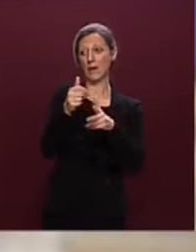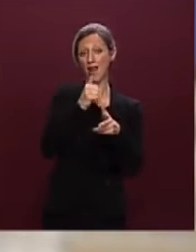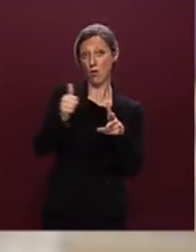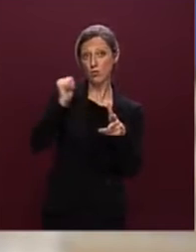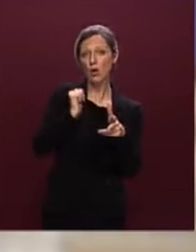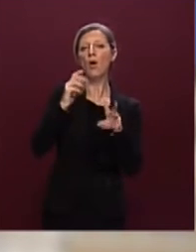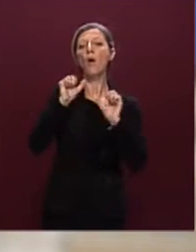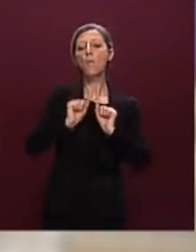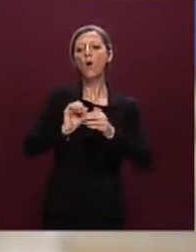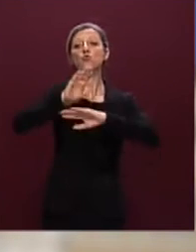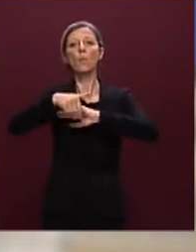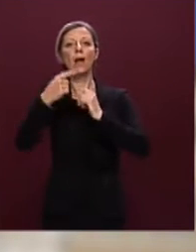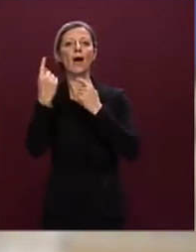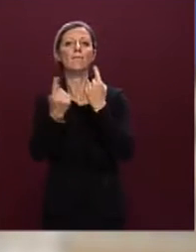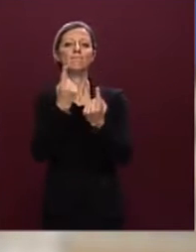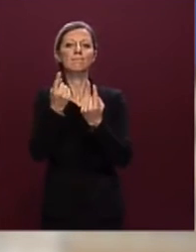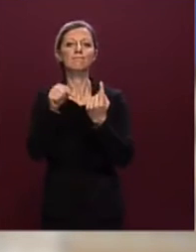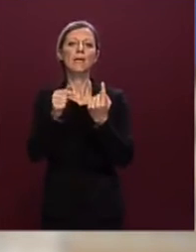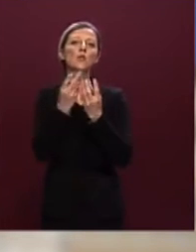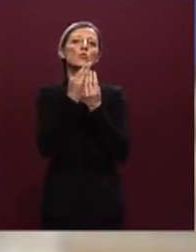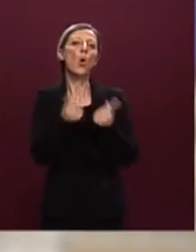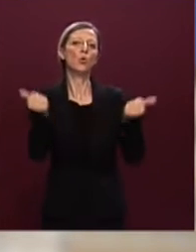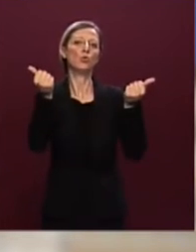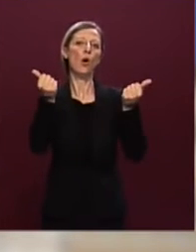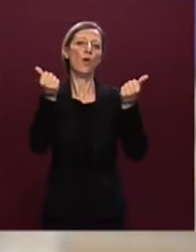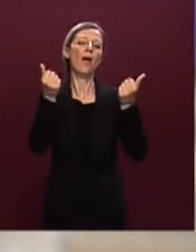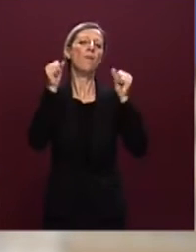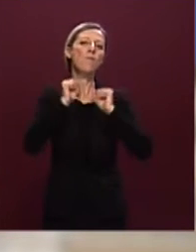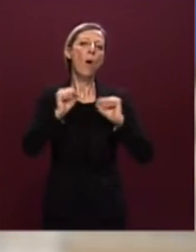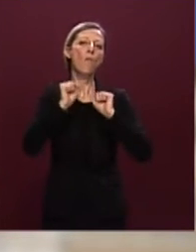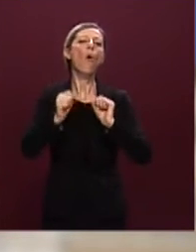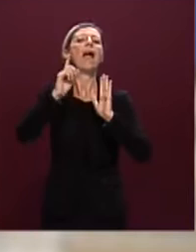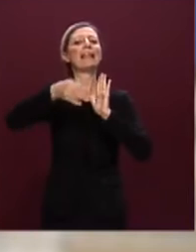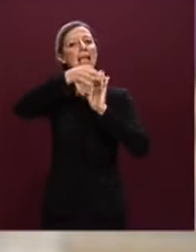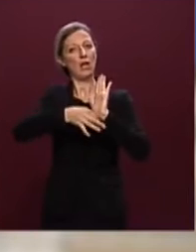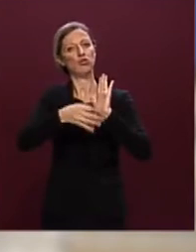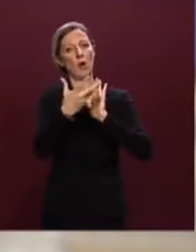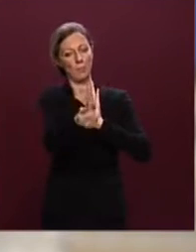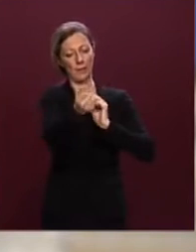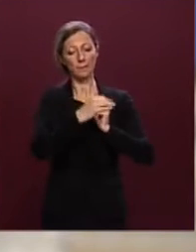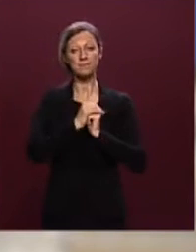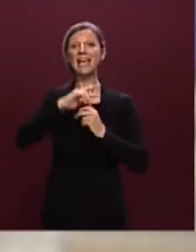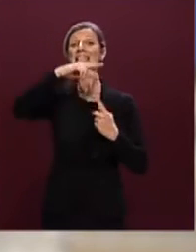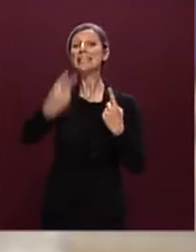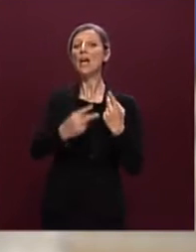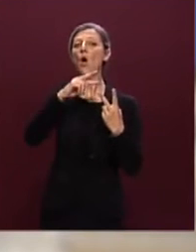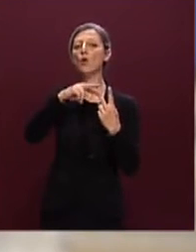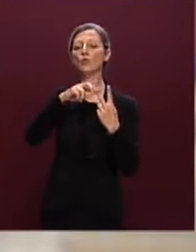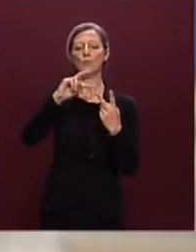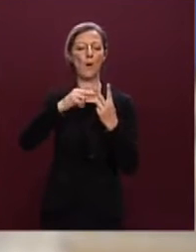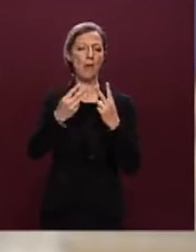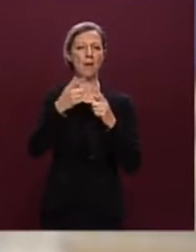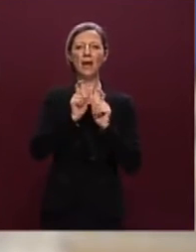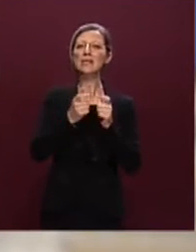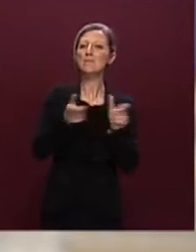poter immaginare una soluzione che possa appunto recepire questa indicazione. La seconda criticità che è emersa per lo sblocco della